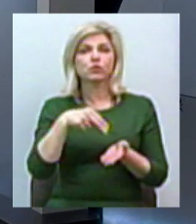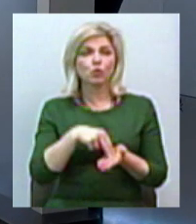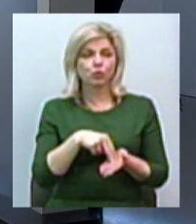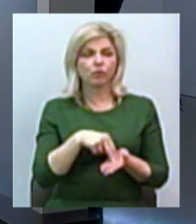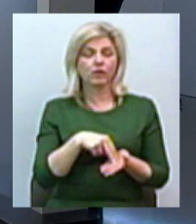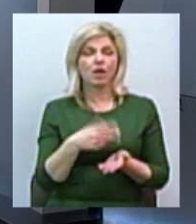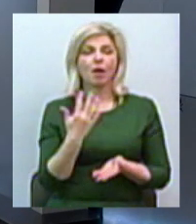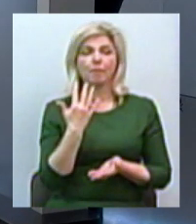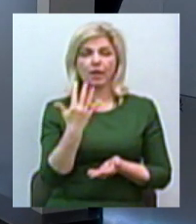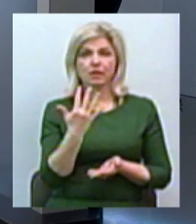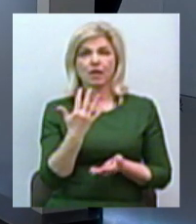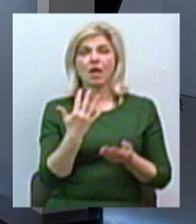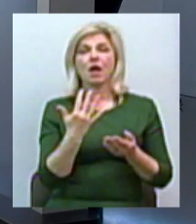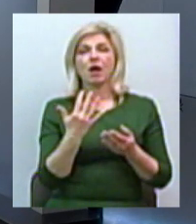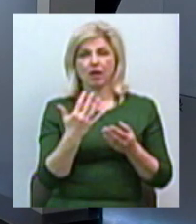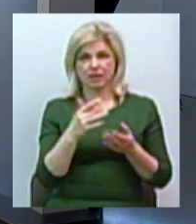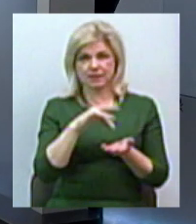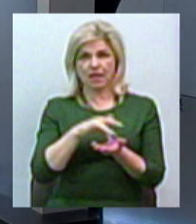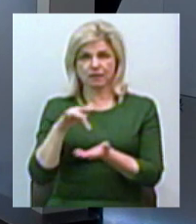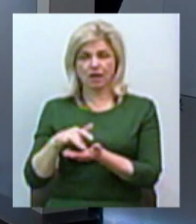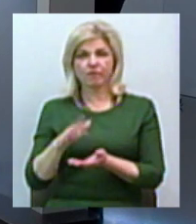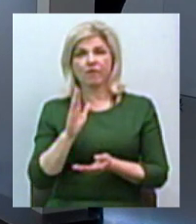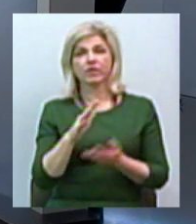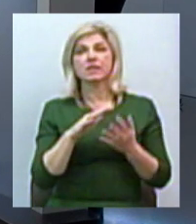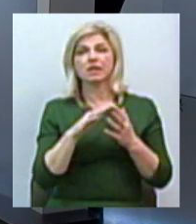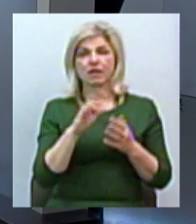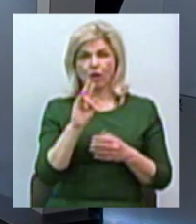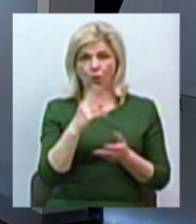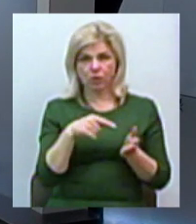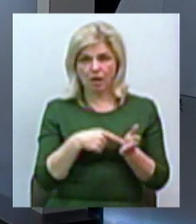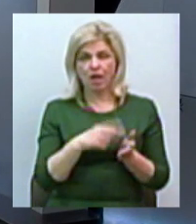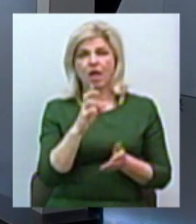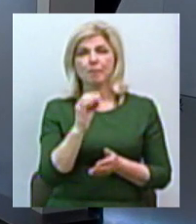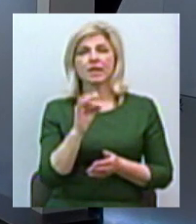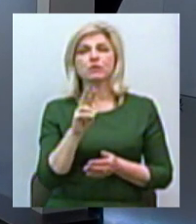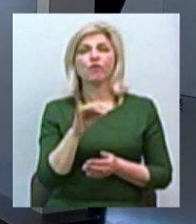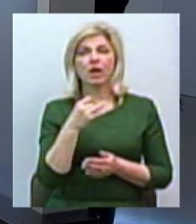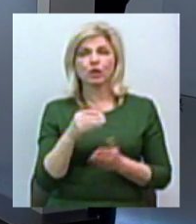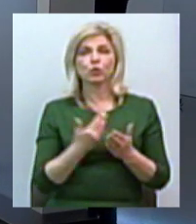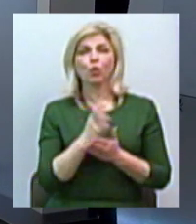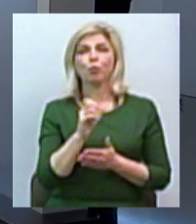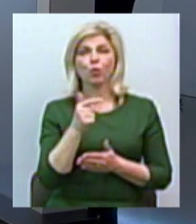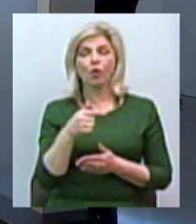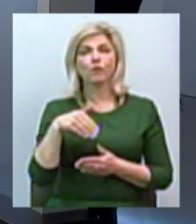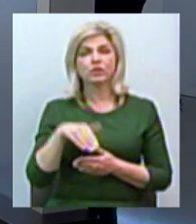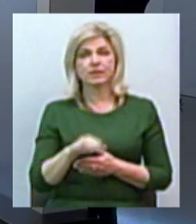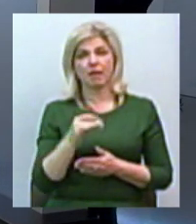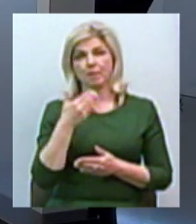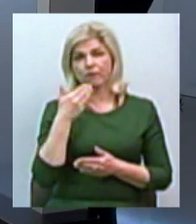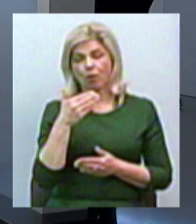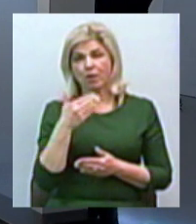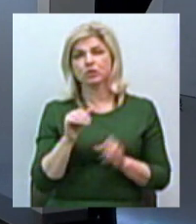5 передавачів в обласному центрі, а також у Березнегуватому, Новому Бузі, Вознесенську та Первомайську.